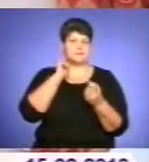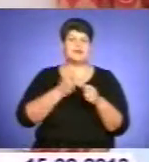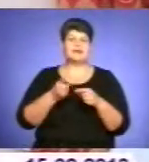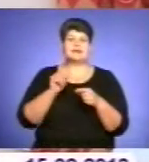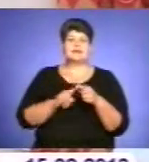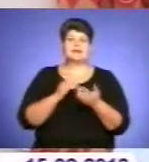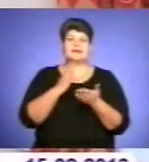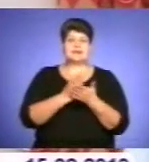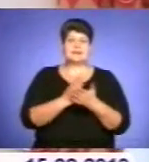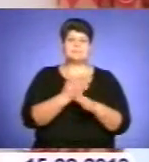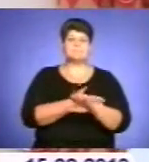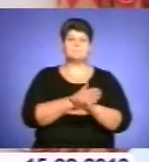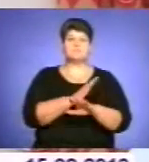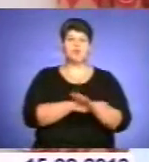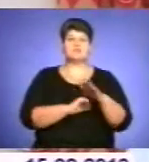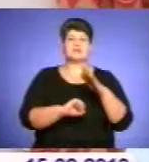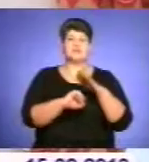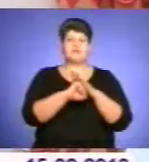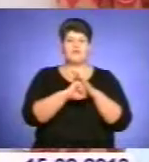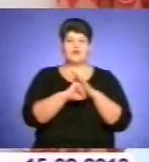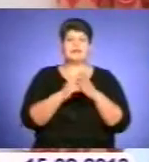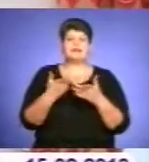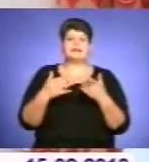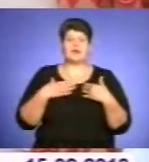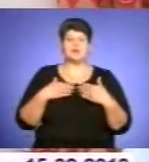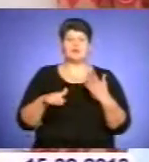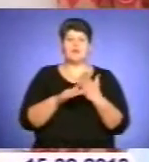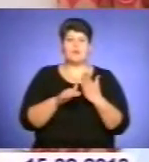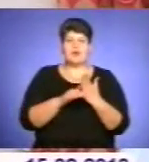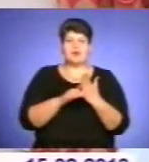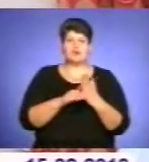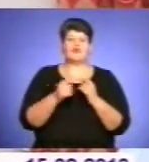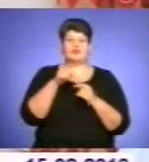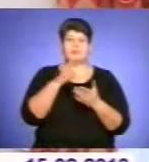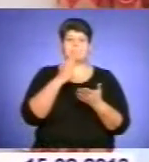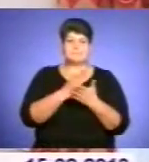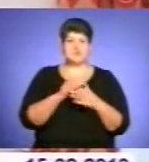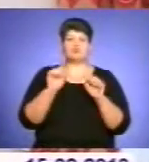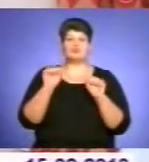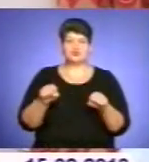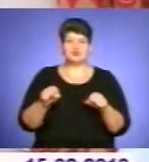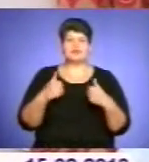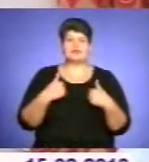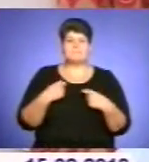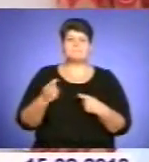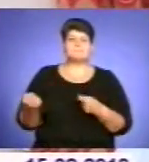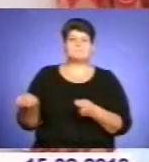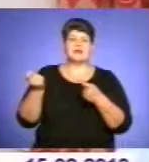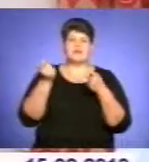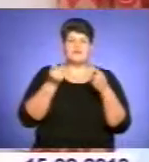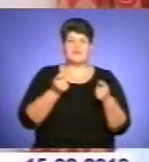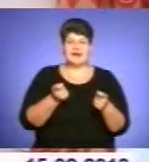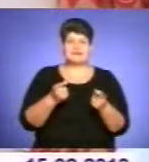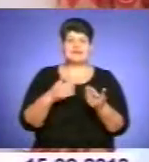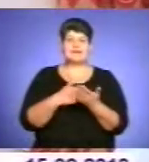польський фонд, який нам допомагає, Великий оркестр святкової допомоги. Вони мають можливість нам з Польщі привезти такі досить